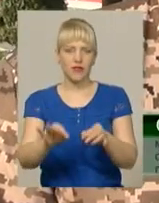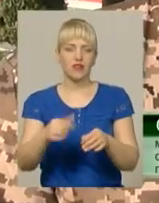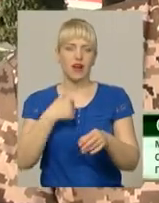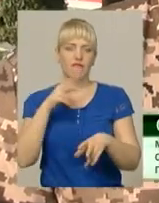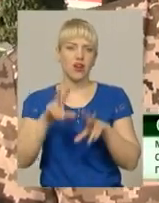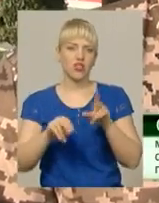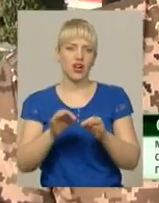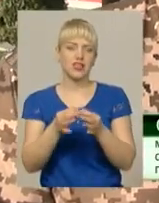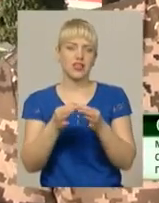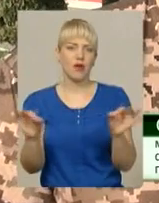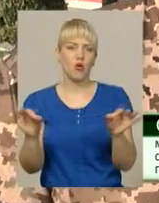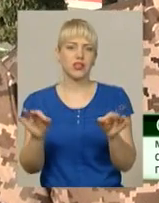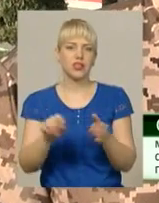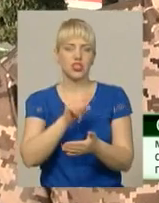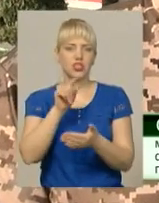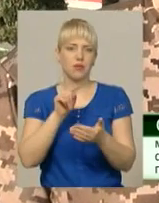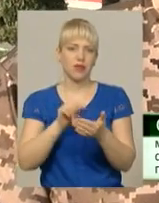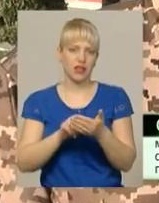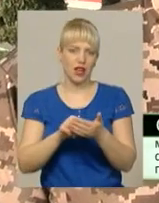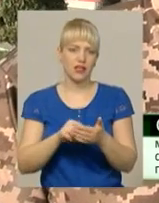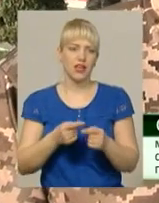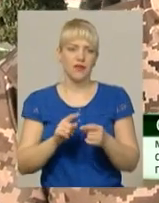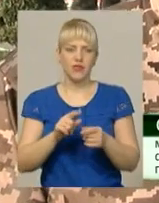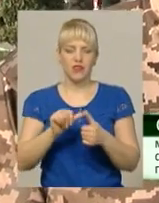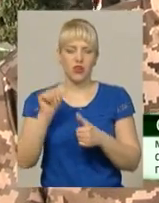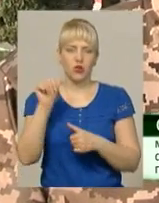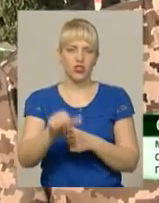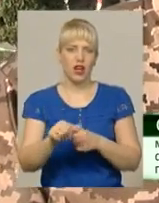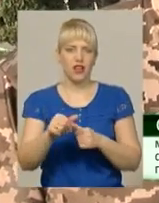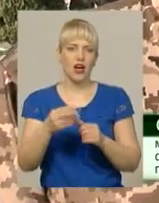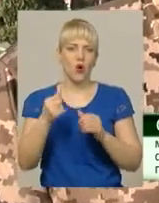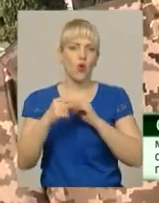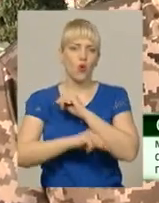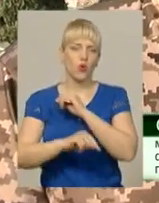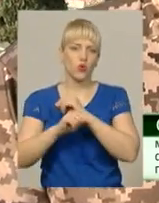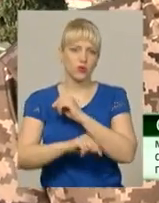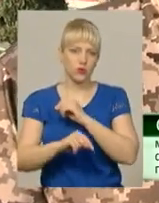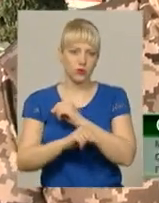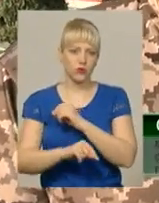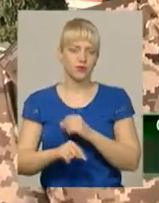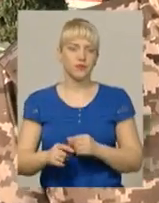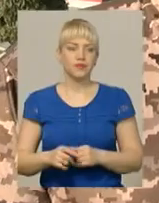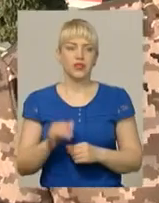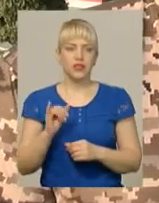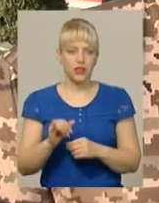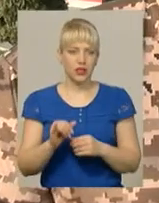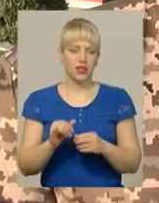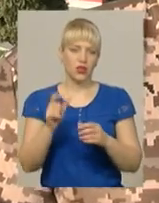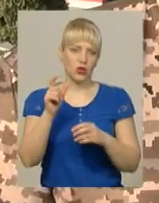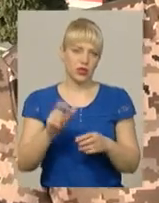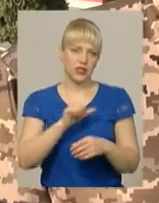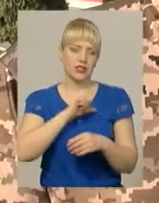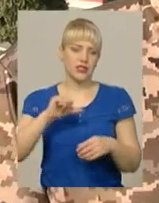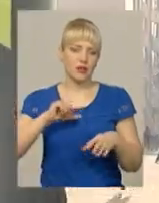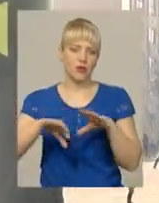цього питання, тому що воно виключає різні прояви корупційних проявів, і певним чином людина сама